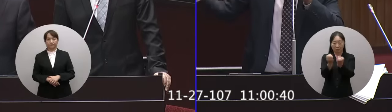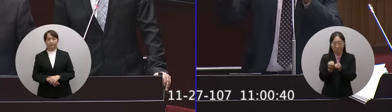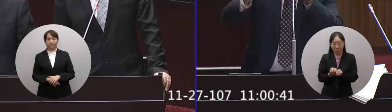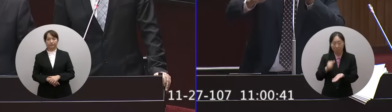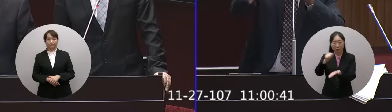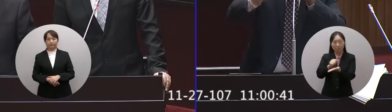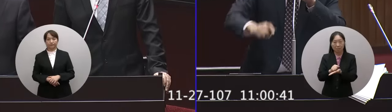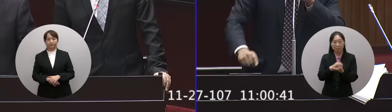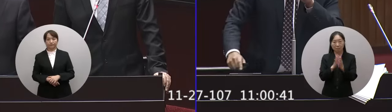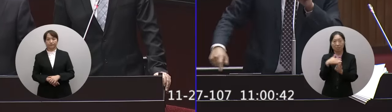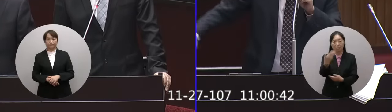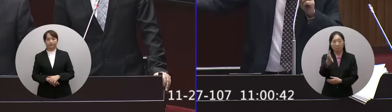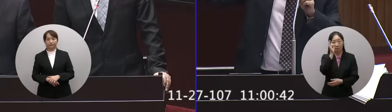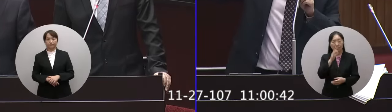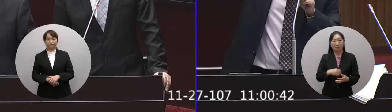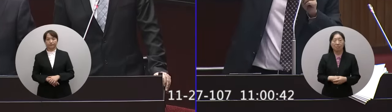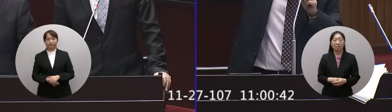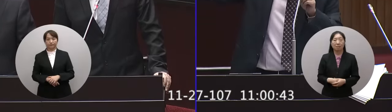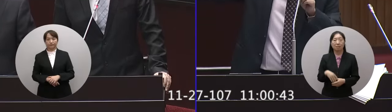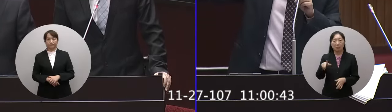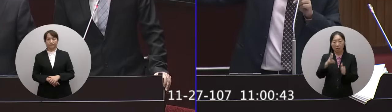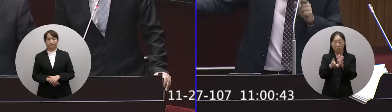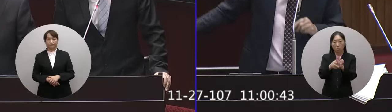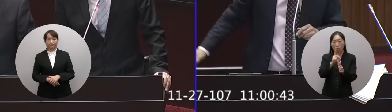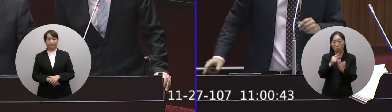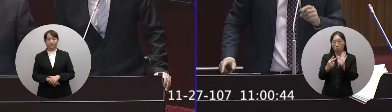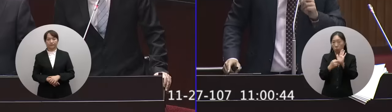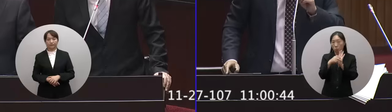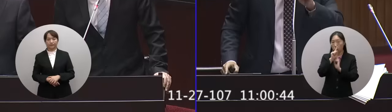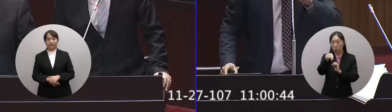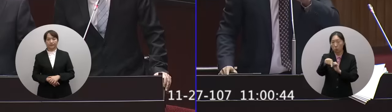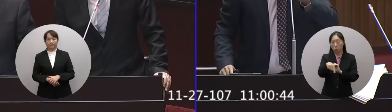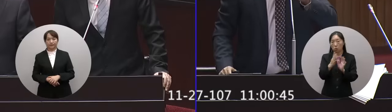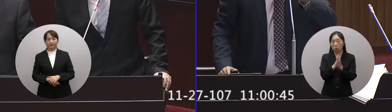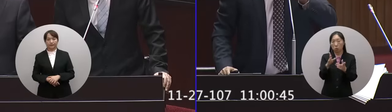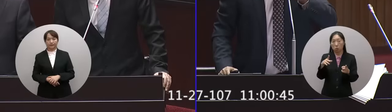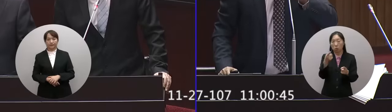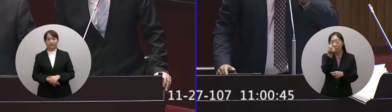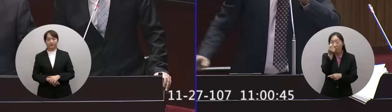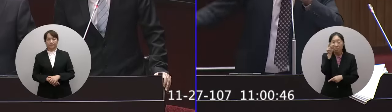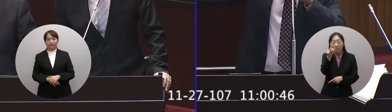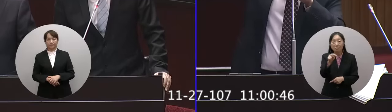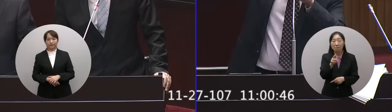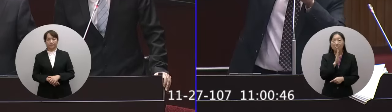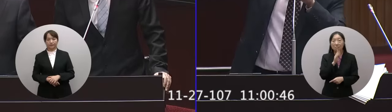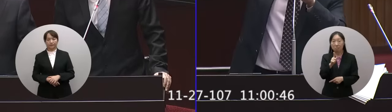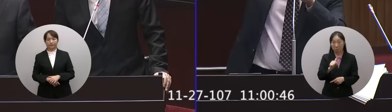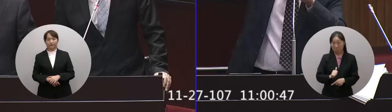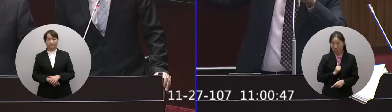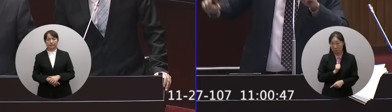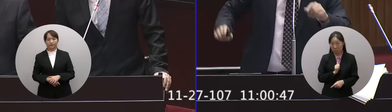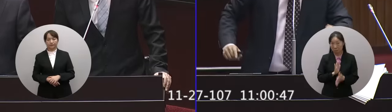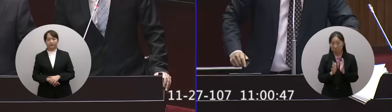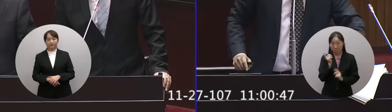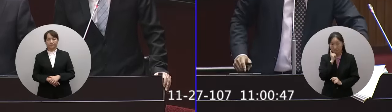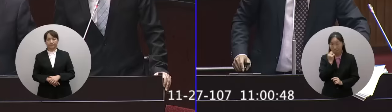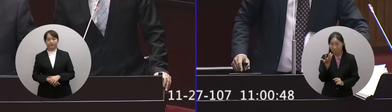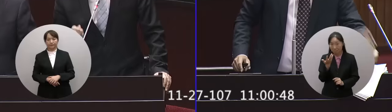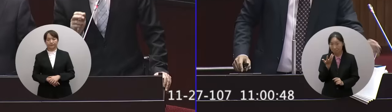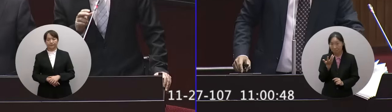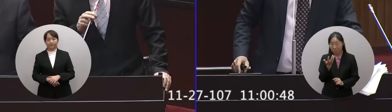來我先請教一下部長台鐵說主風崩故障坦言不常見這個是實話還是謊話